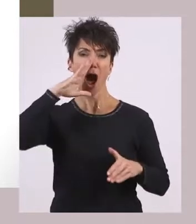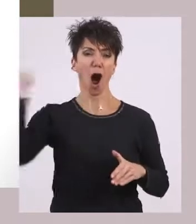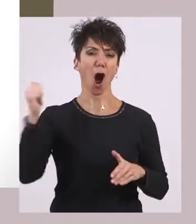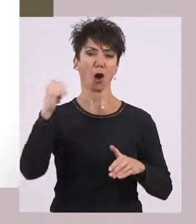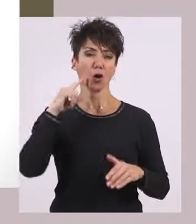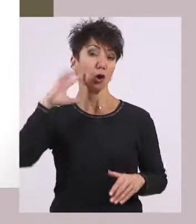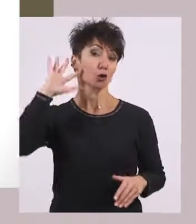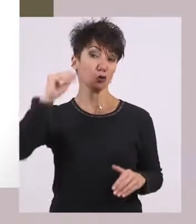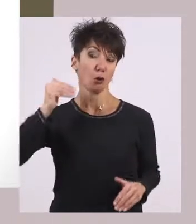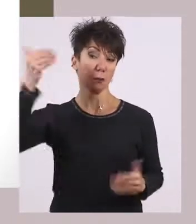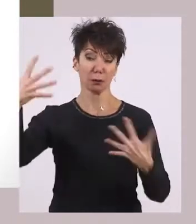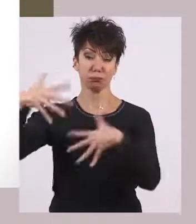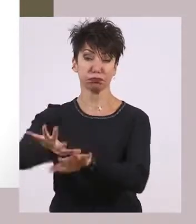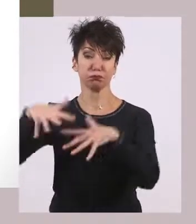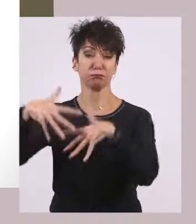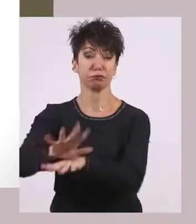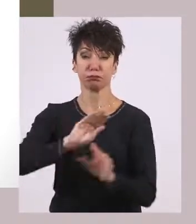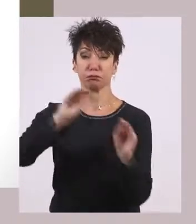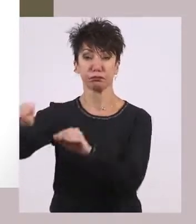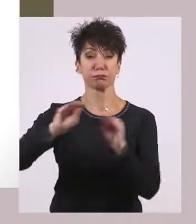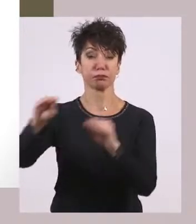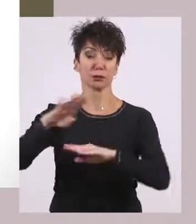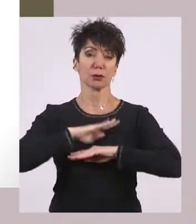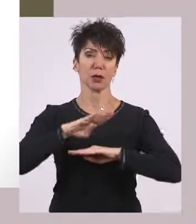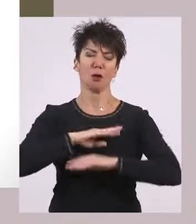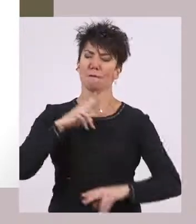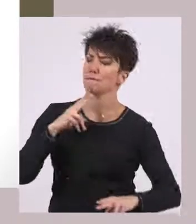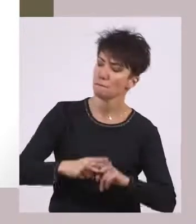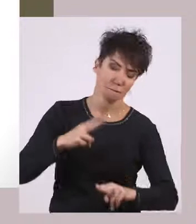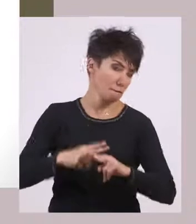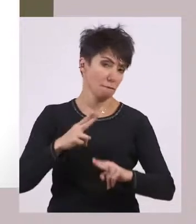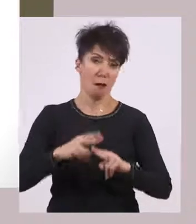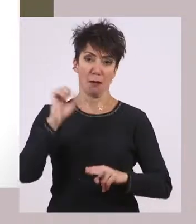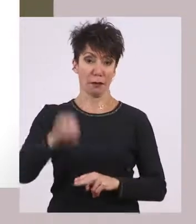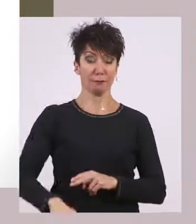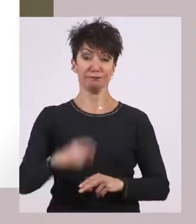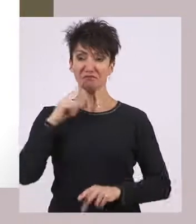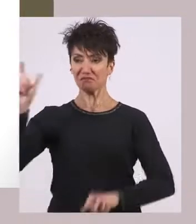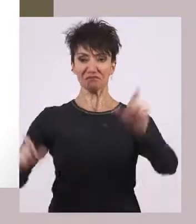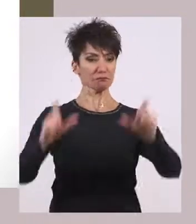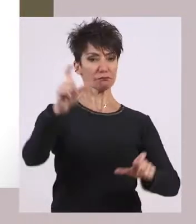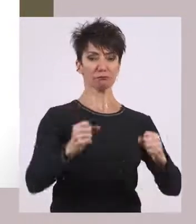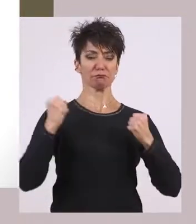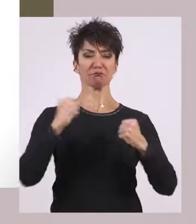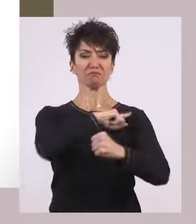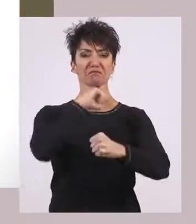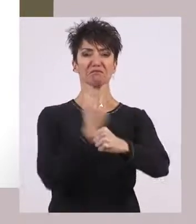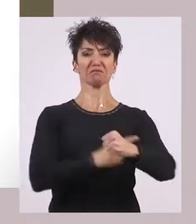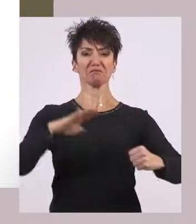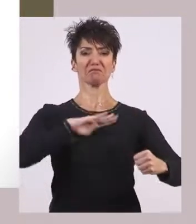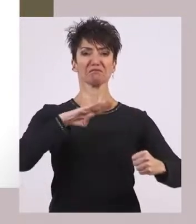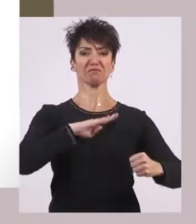Πολύ σημαντικό για την πόλη της Σπάρτης. Δυνατοί πολίτες, δυνατοί στρατιώτες,